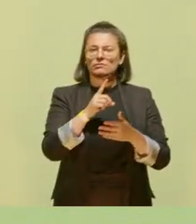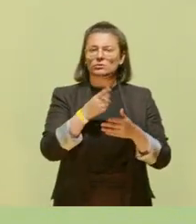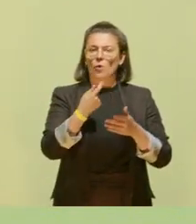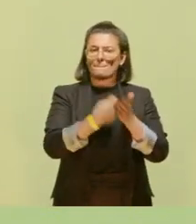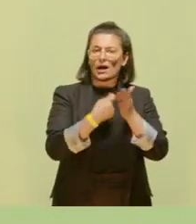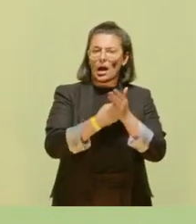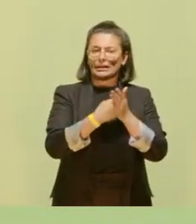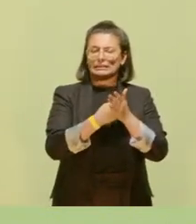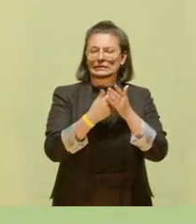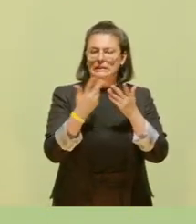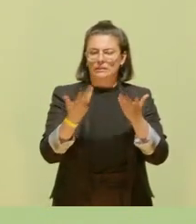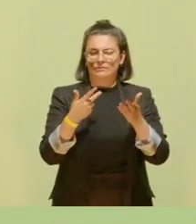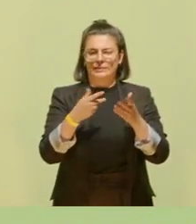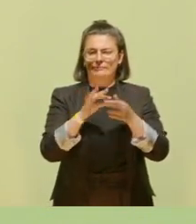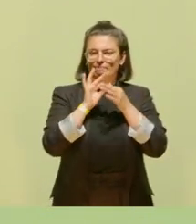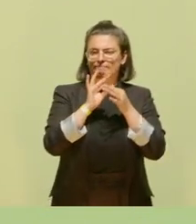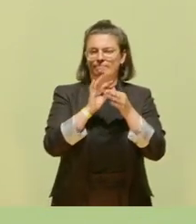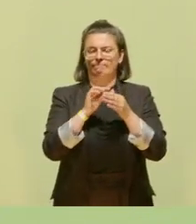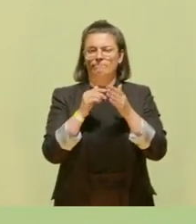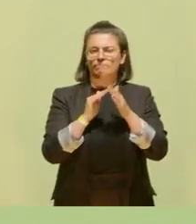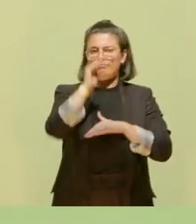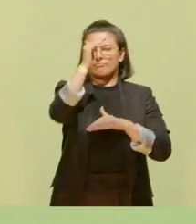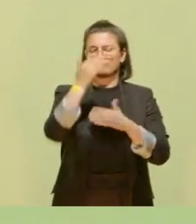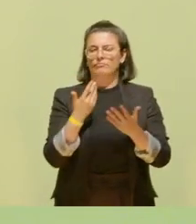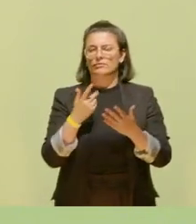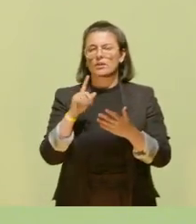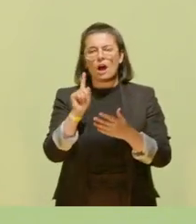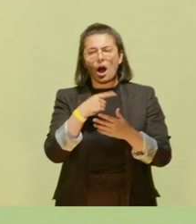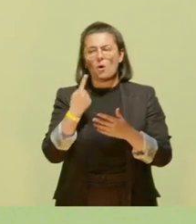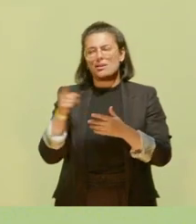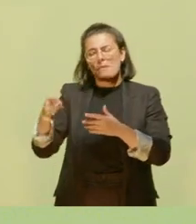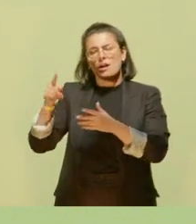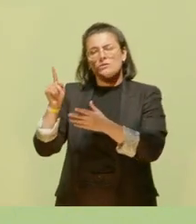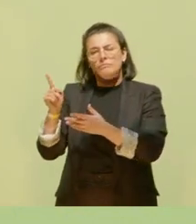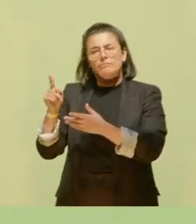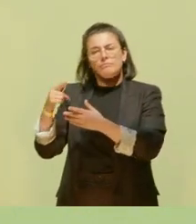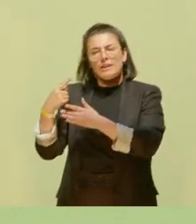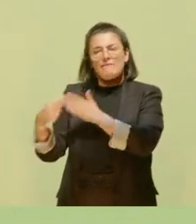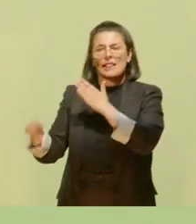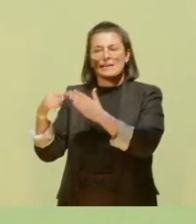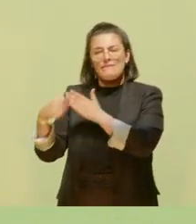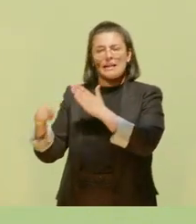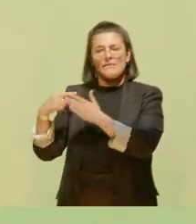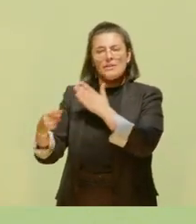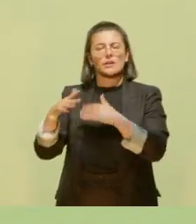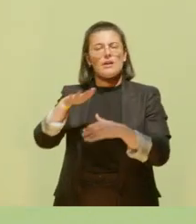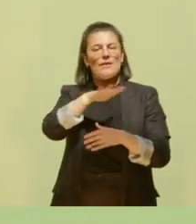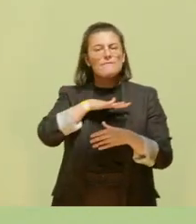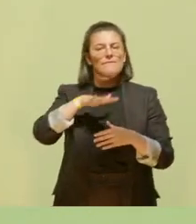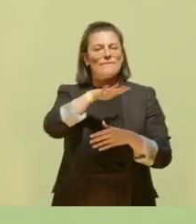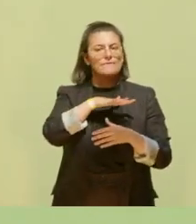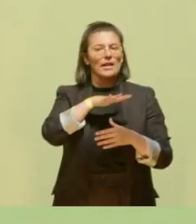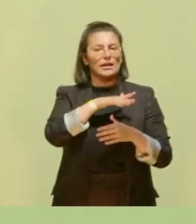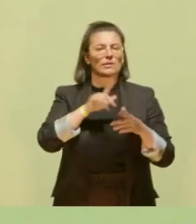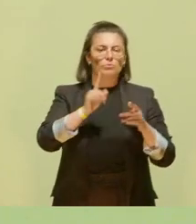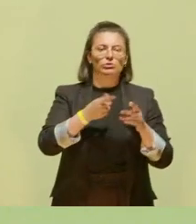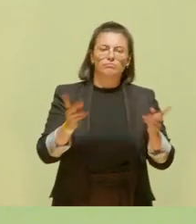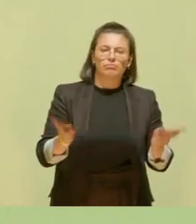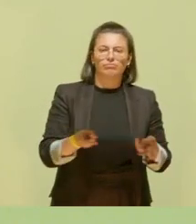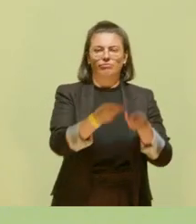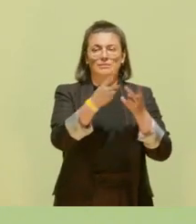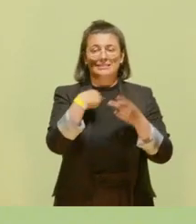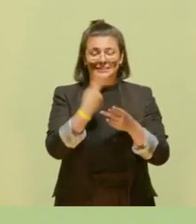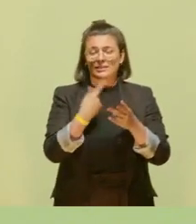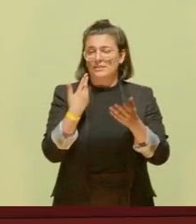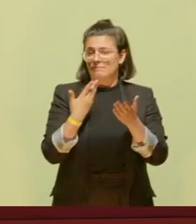Lebensmittel runtergeputscht werden. Es sind doch diejenigen, die immer verlieren, wenn es um das Thema Flächenfraß gegen Gewerbegebiete geht. Und deswegen